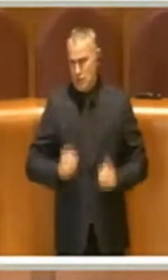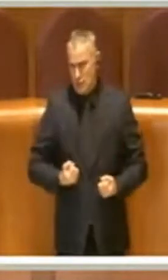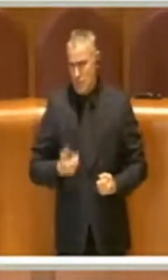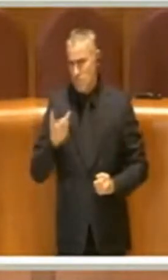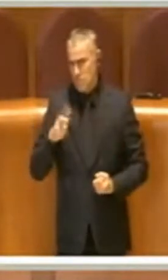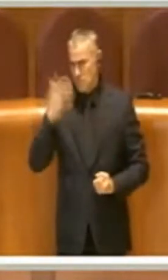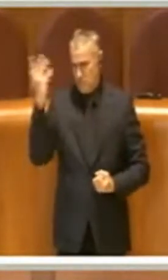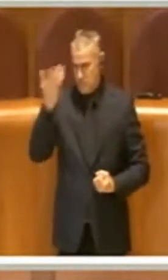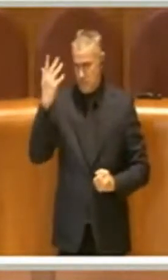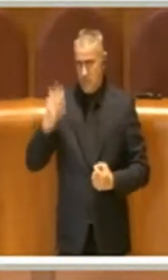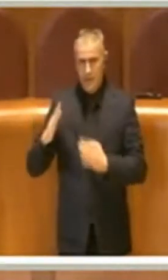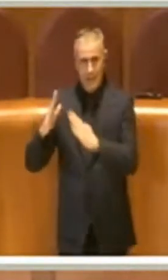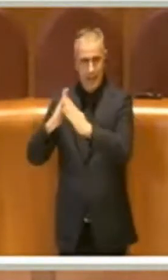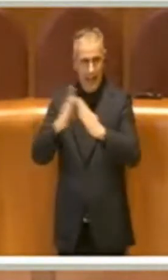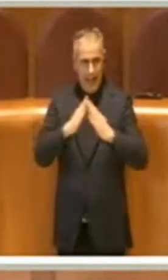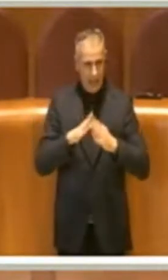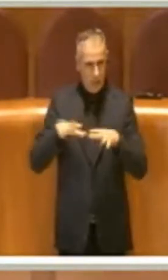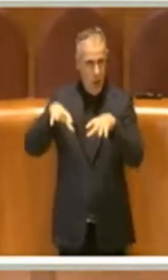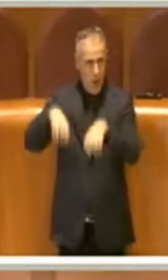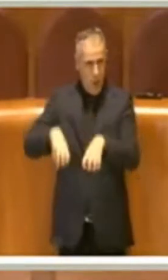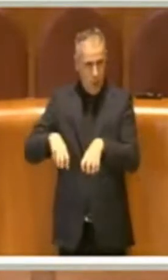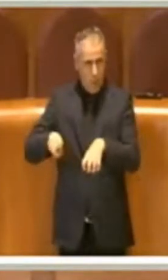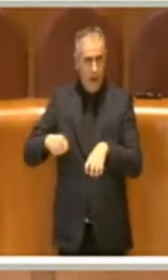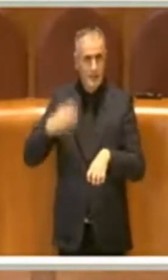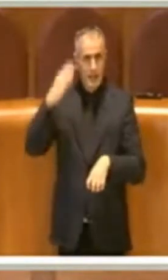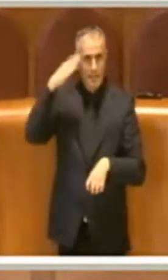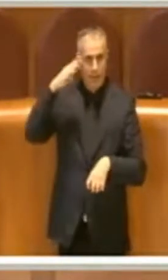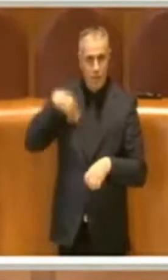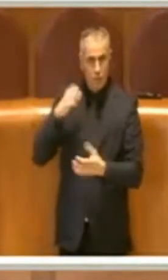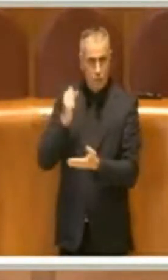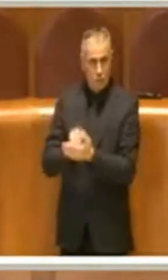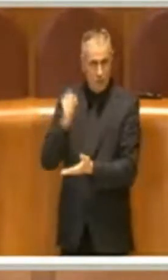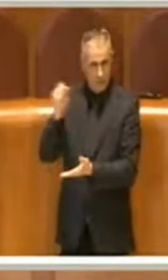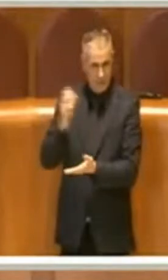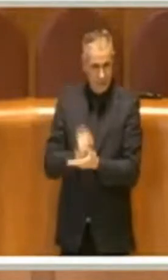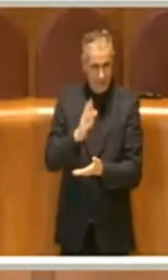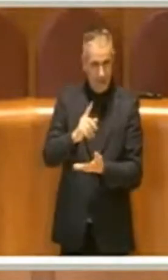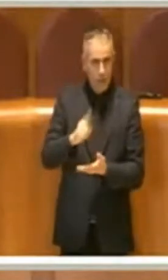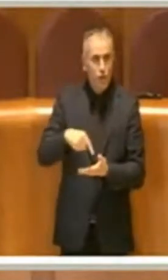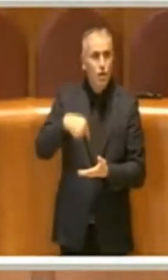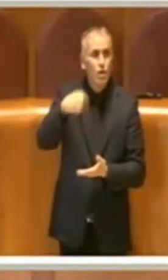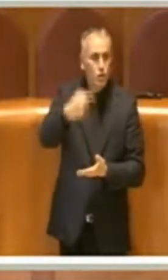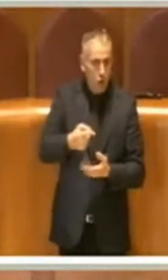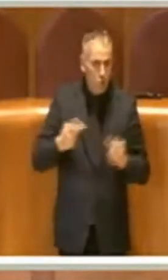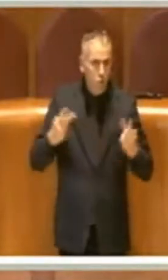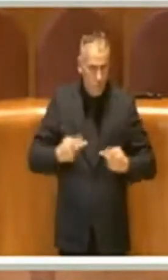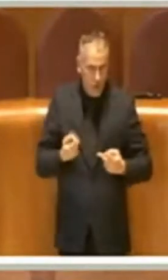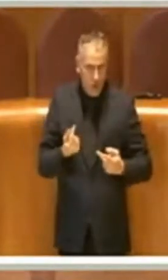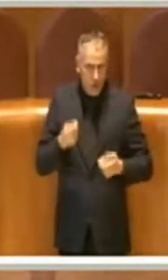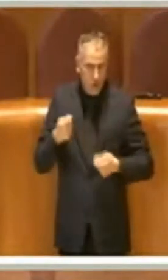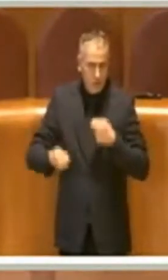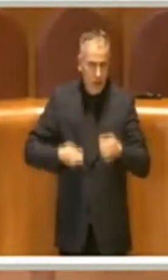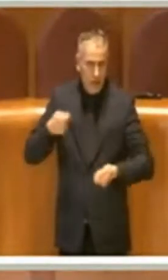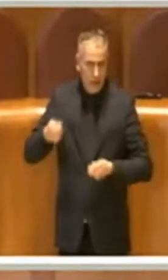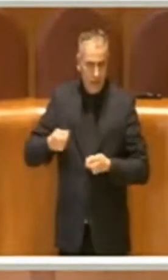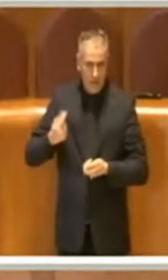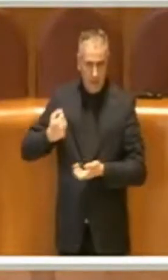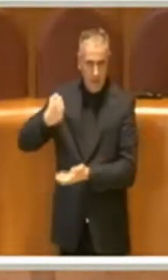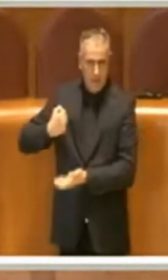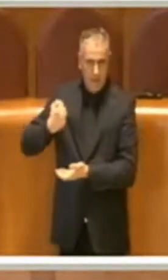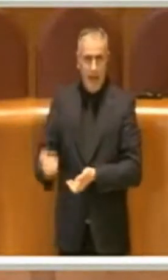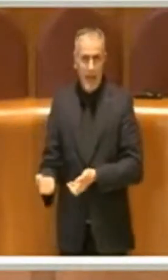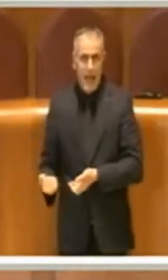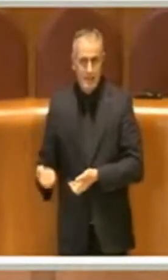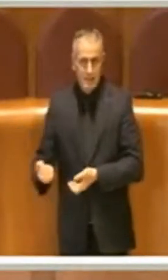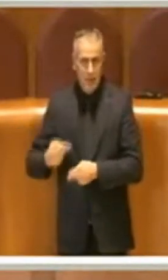ordinati dalla Prefettura poi a ben vedere gravano sulle casse del Comune di Roma, cioè effettivamente si dà